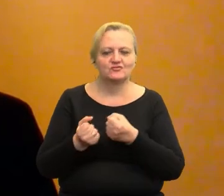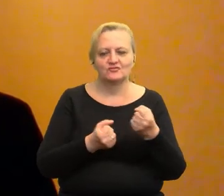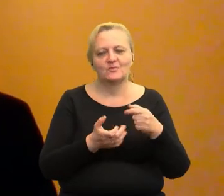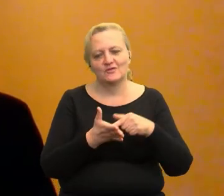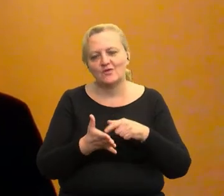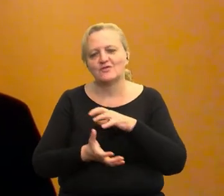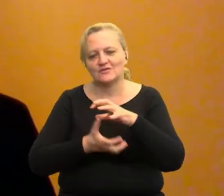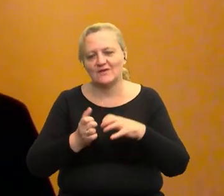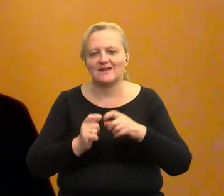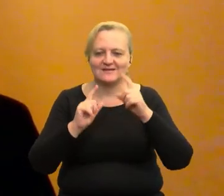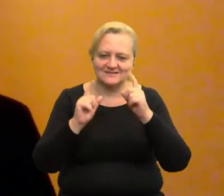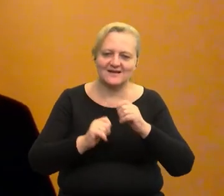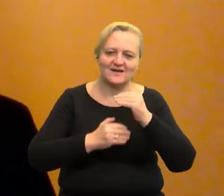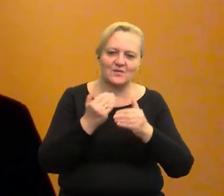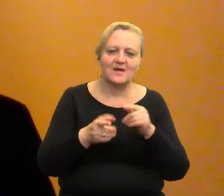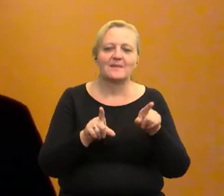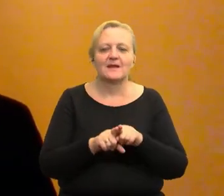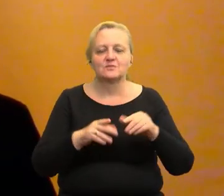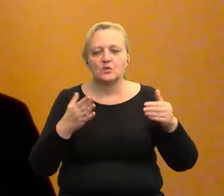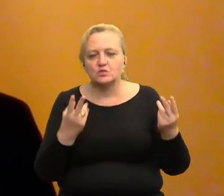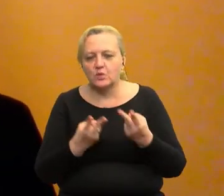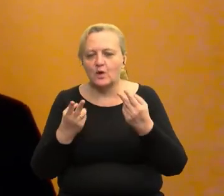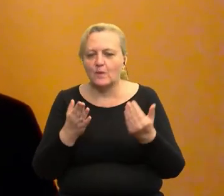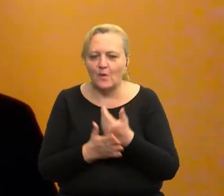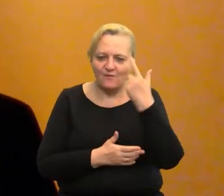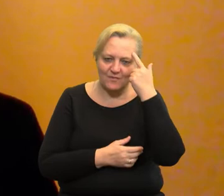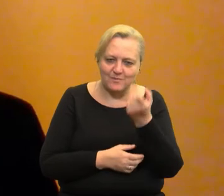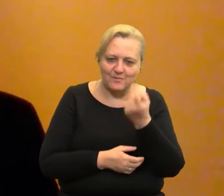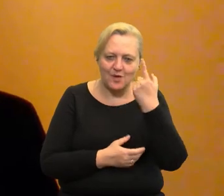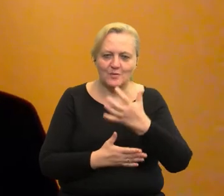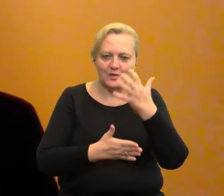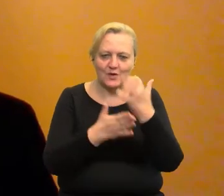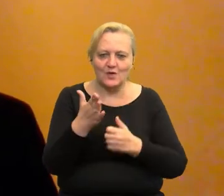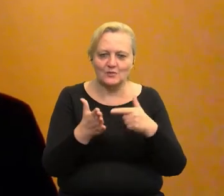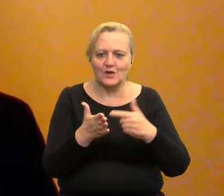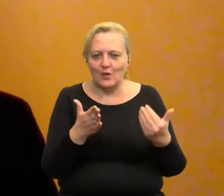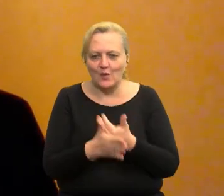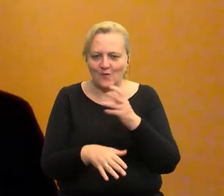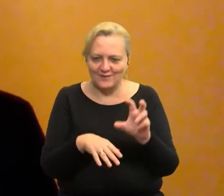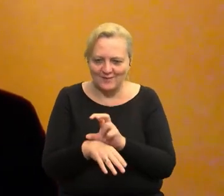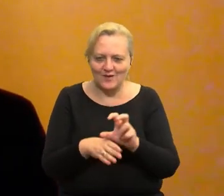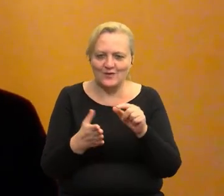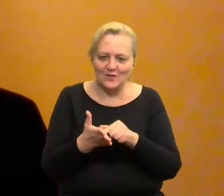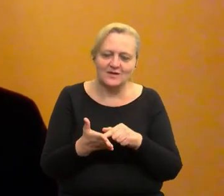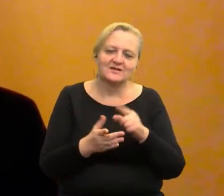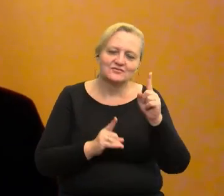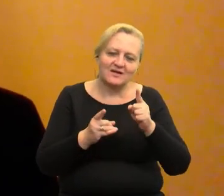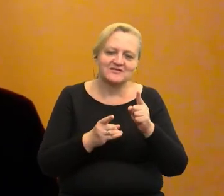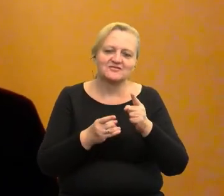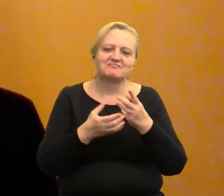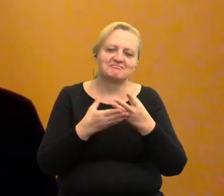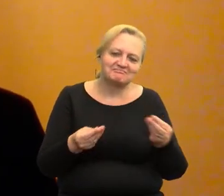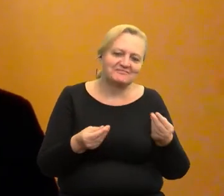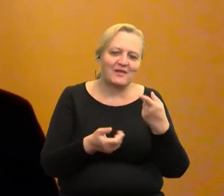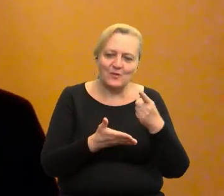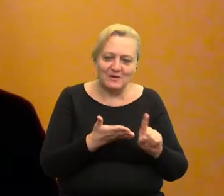startupów, zwłaszcza tych, które szukają nowych pomysłów z wykorzystaniem nowych technologii. Jednak teraz obecnie możemy